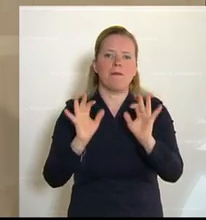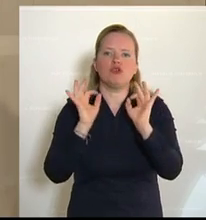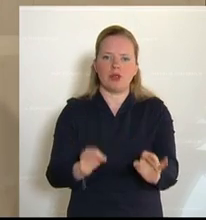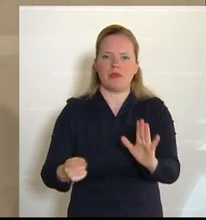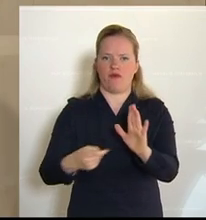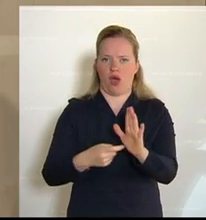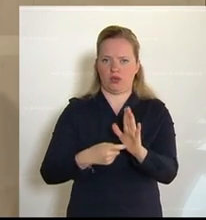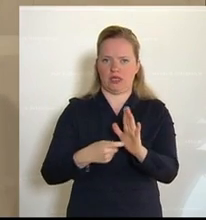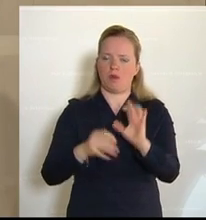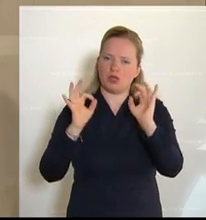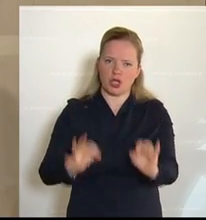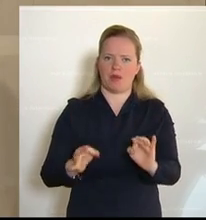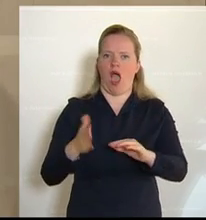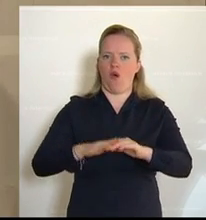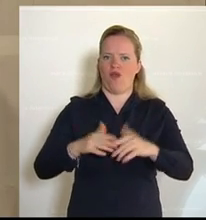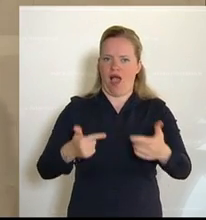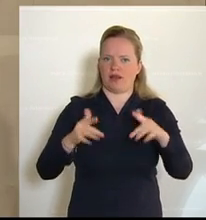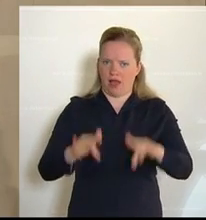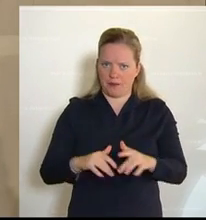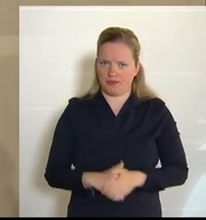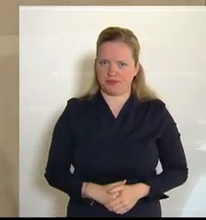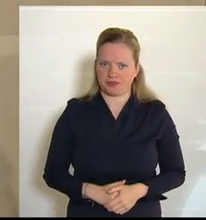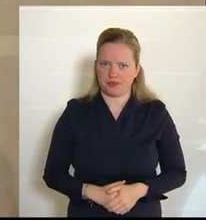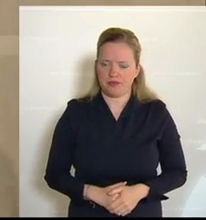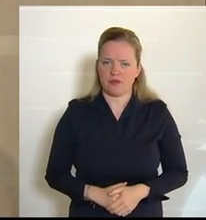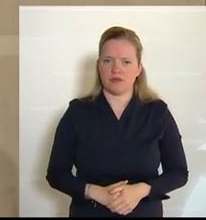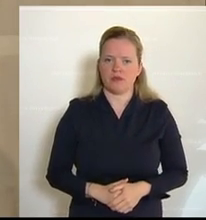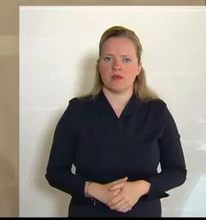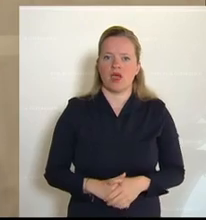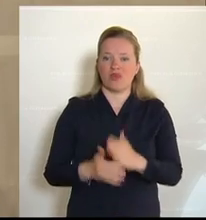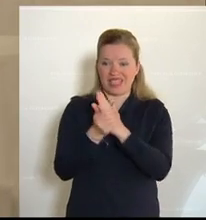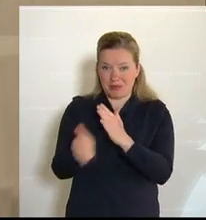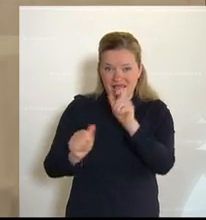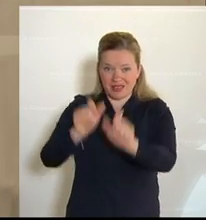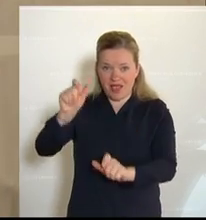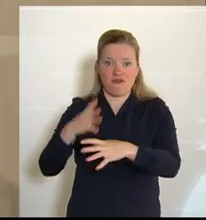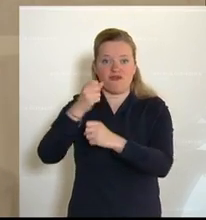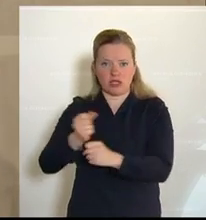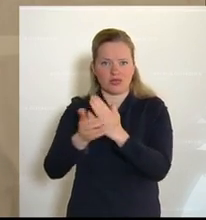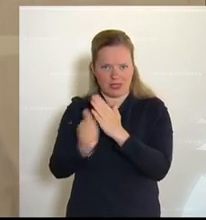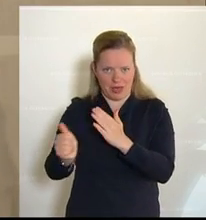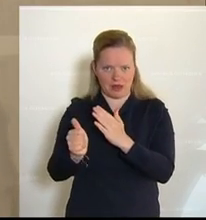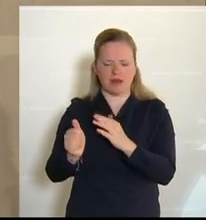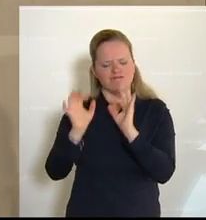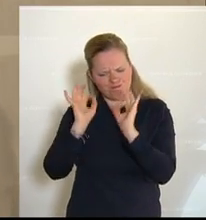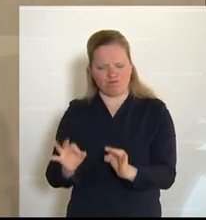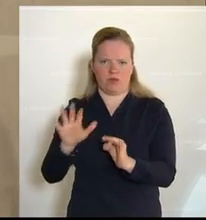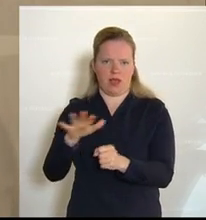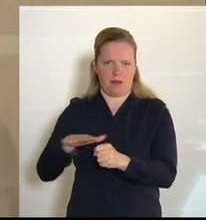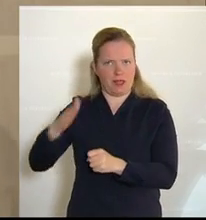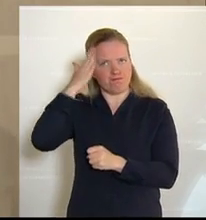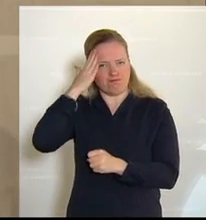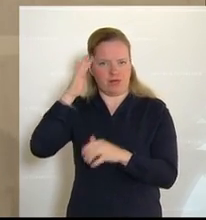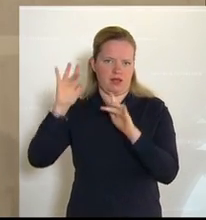Und die Experten, die Verfassungsexperten, nämlich wirkliche Experten auf ihrem Gebiet, wurden bereits genannt, die alle bestätigt haben,